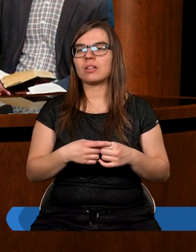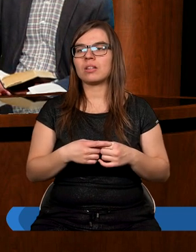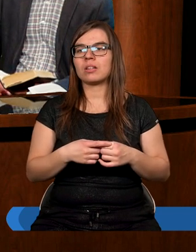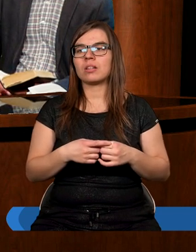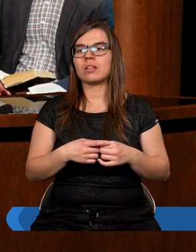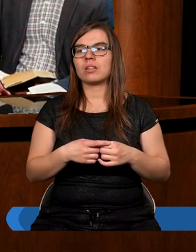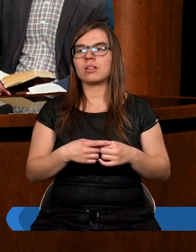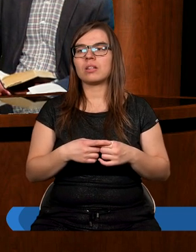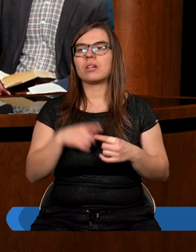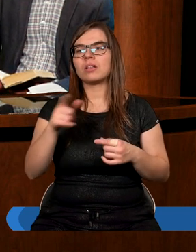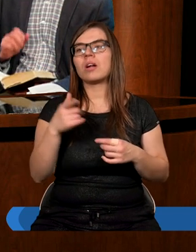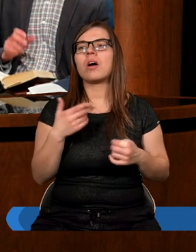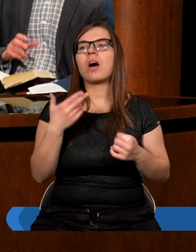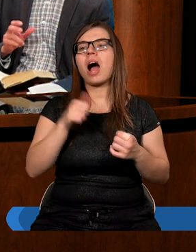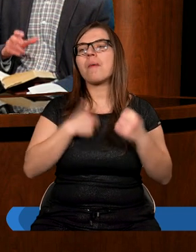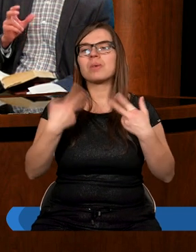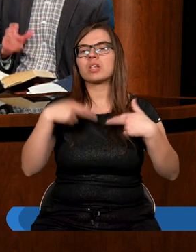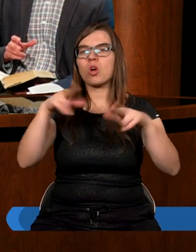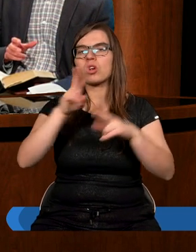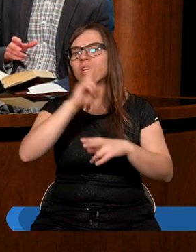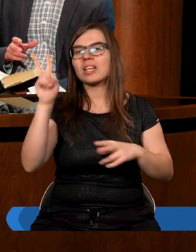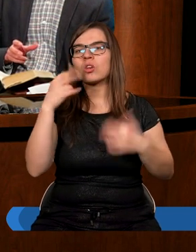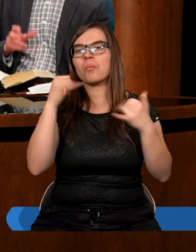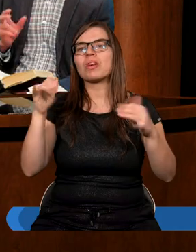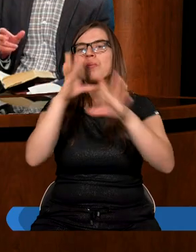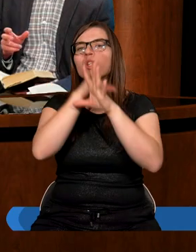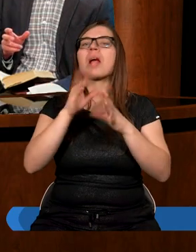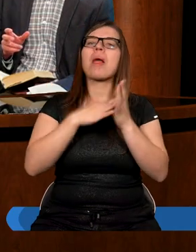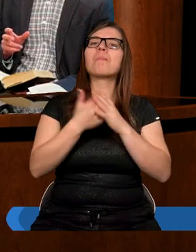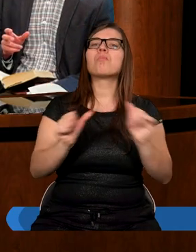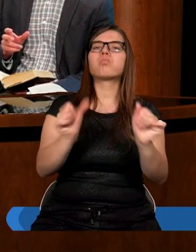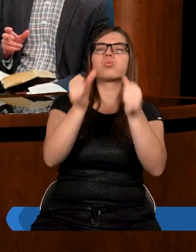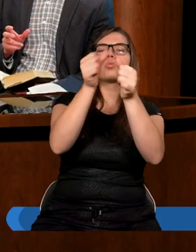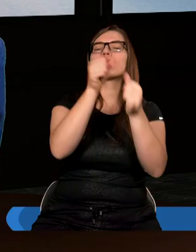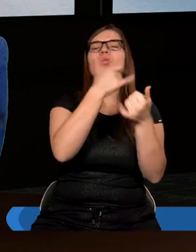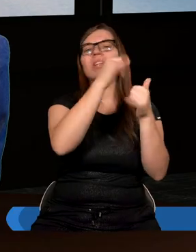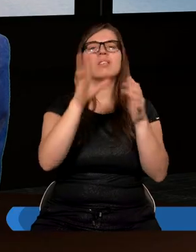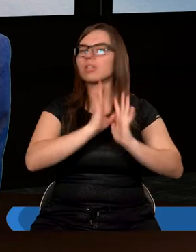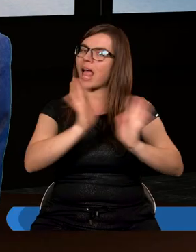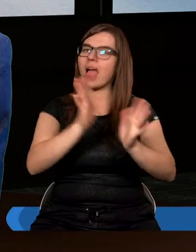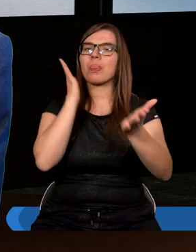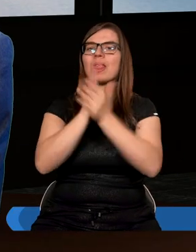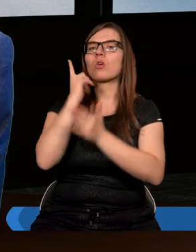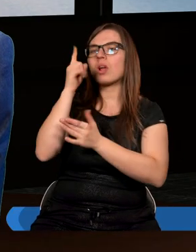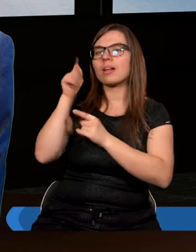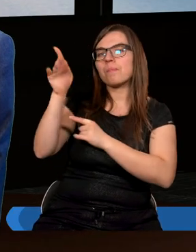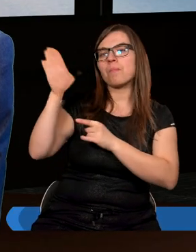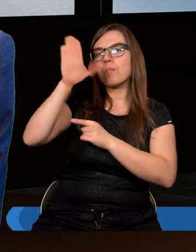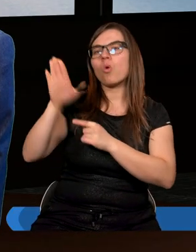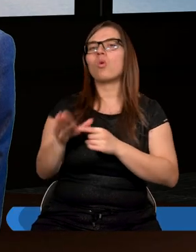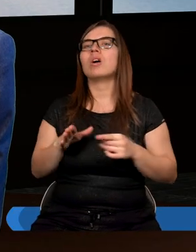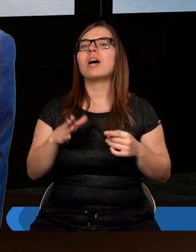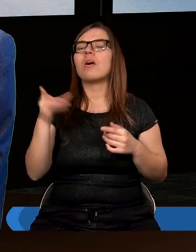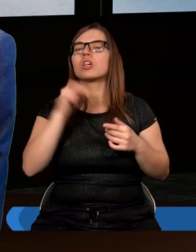O tym, aby nie oddawać nikomu innemu czci, jak tylko Panu Bogu. Bo to wiąże się z tym, że właśnie w tym